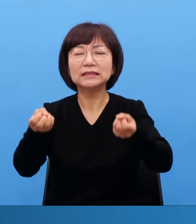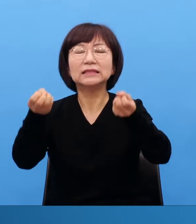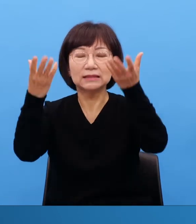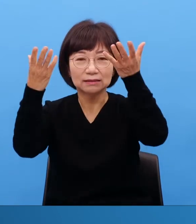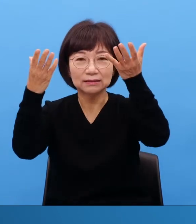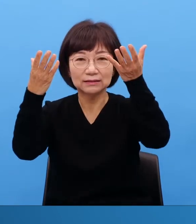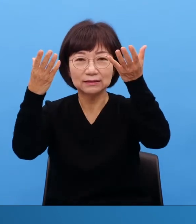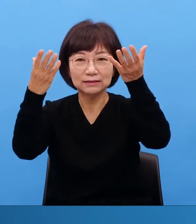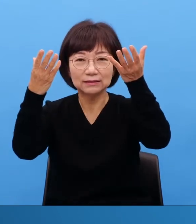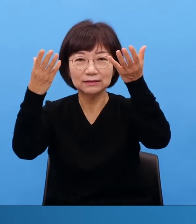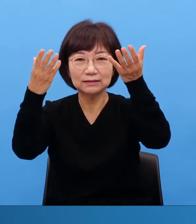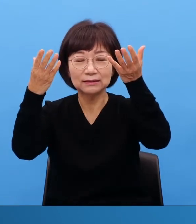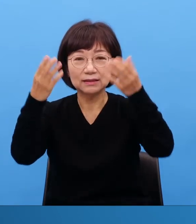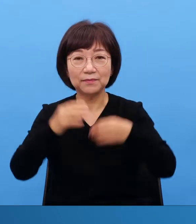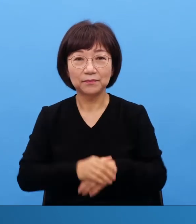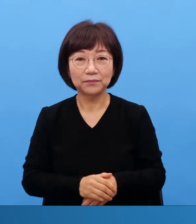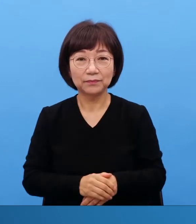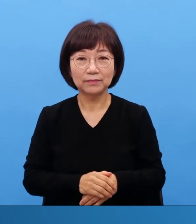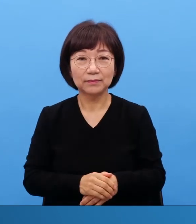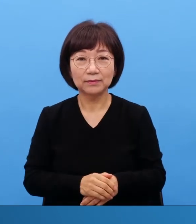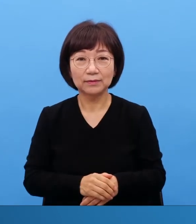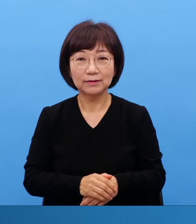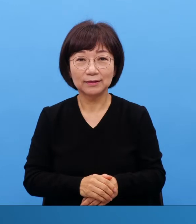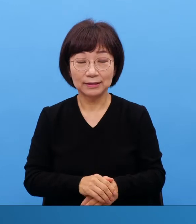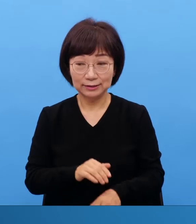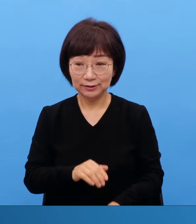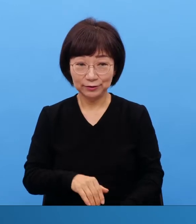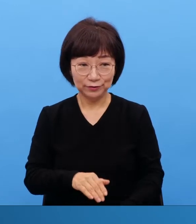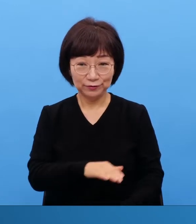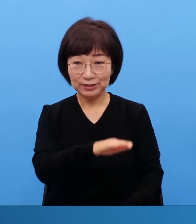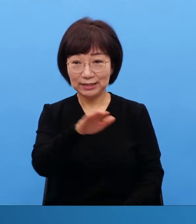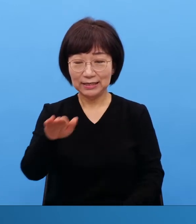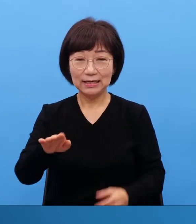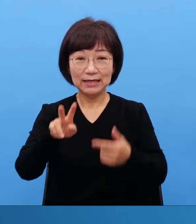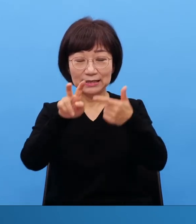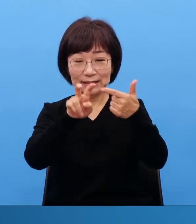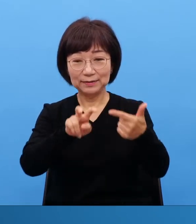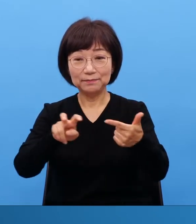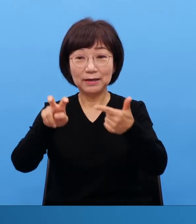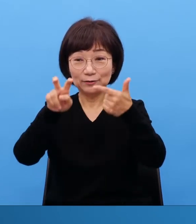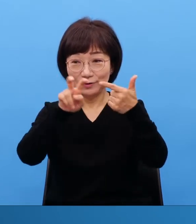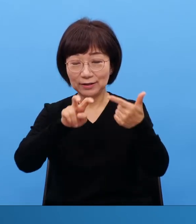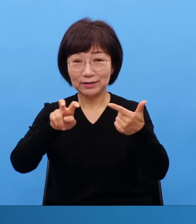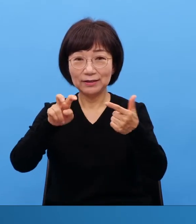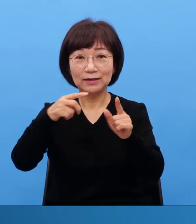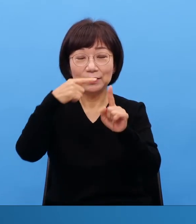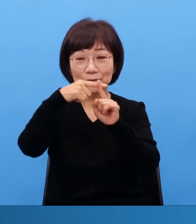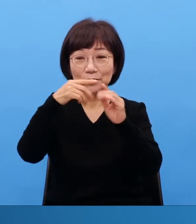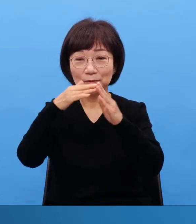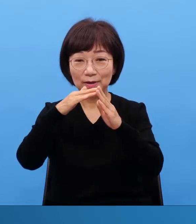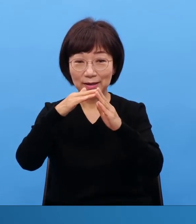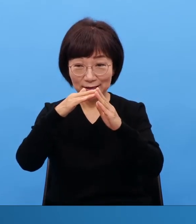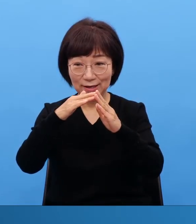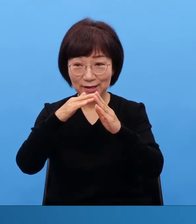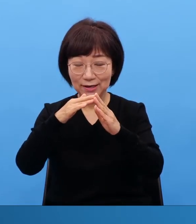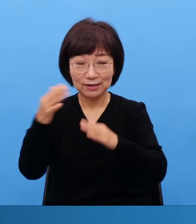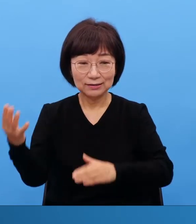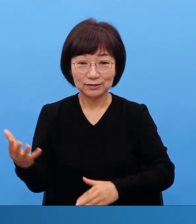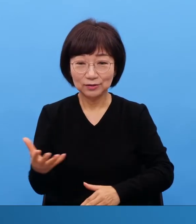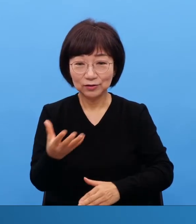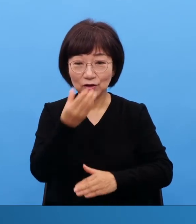이건 성전지열의 사람들이 우리 이마누엘이나 이런 사람들이 눈에겨봐야 될 부분이에요